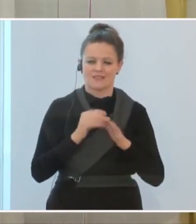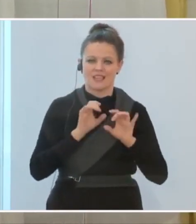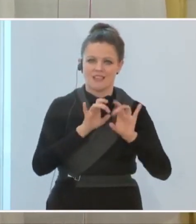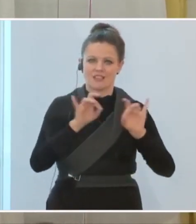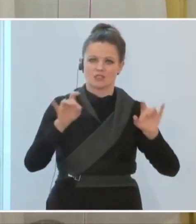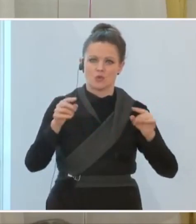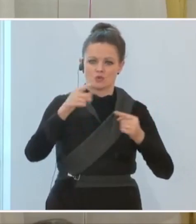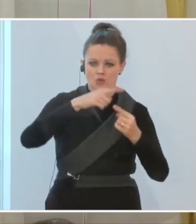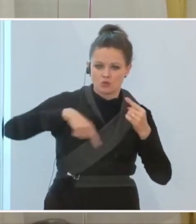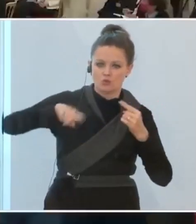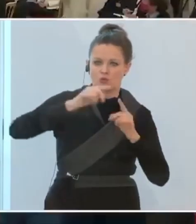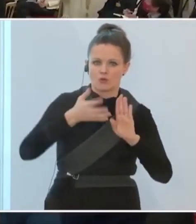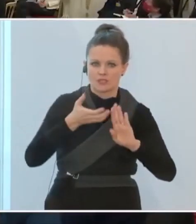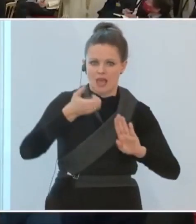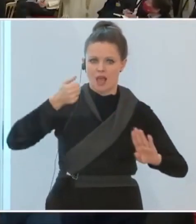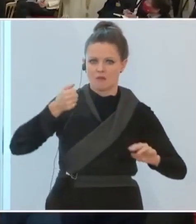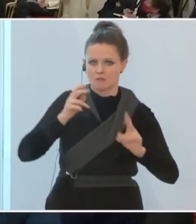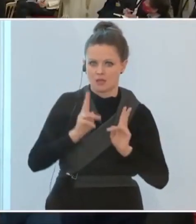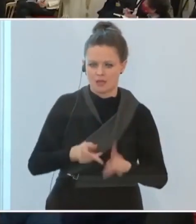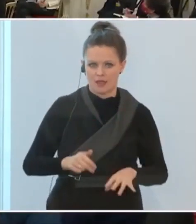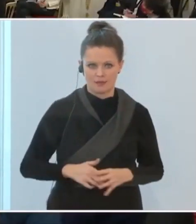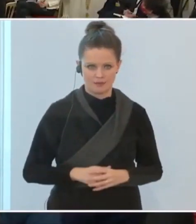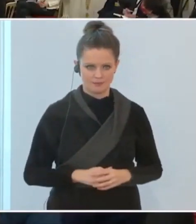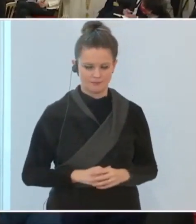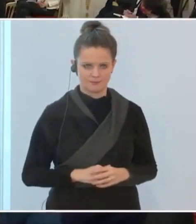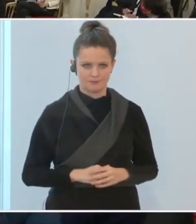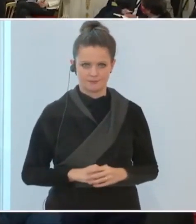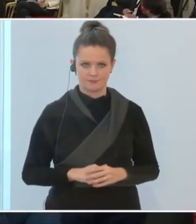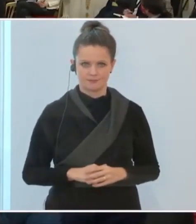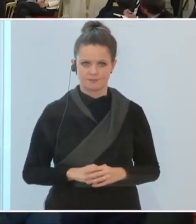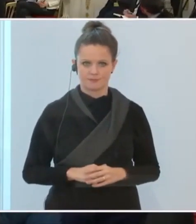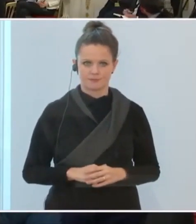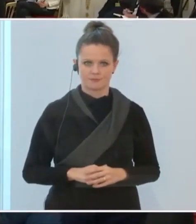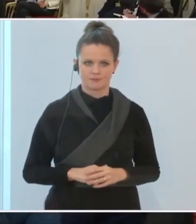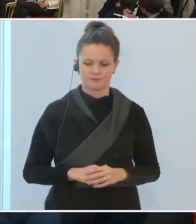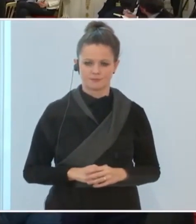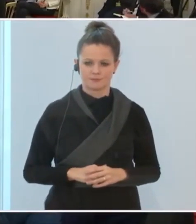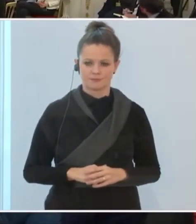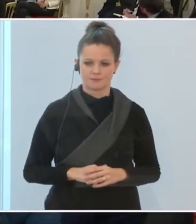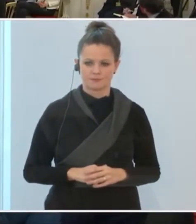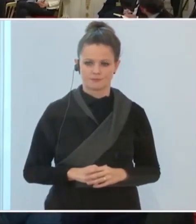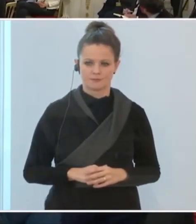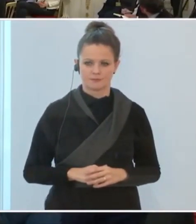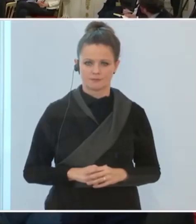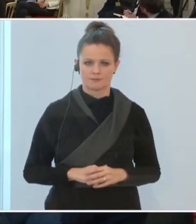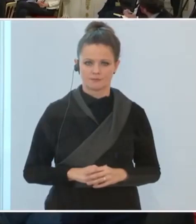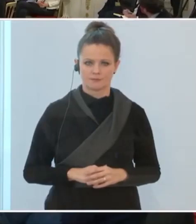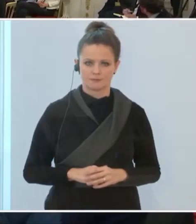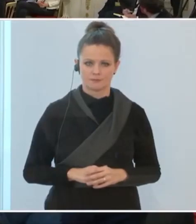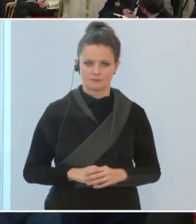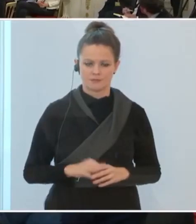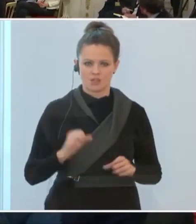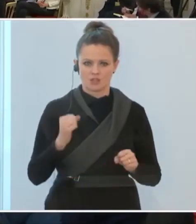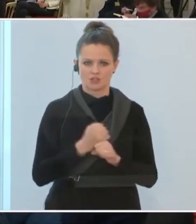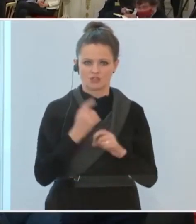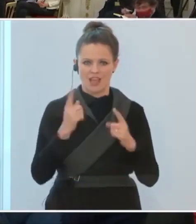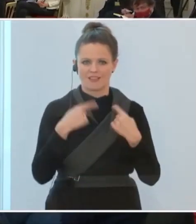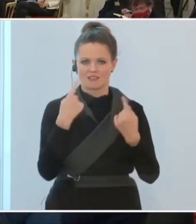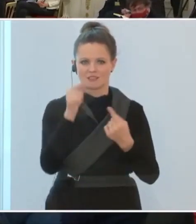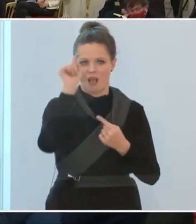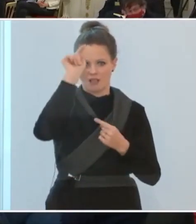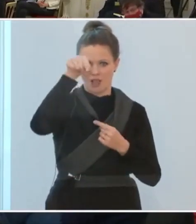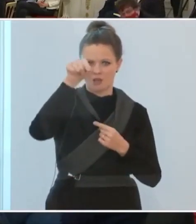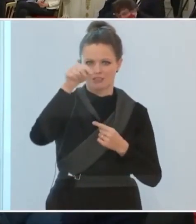herauszuholen. Nächste Frage, Frau Kittner aus dem Steinsaal. Ich habe noch